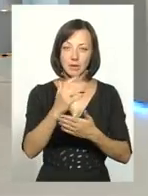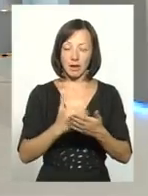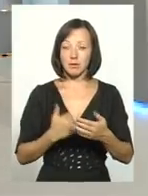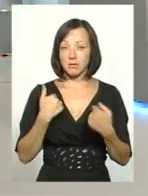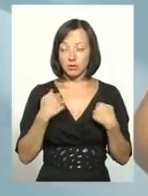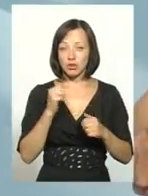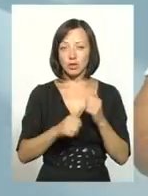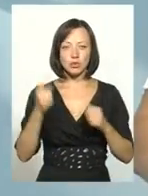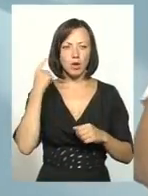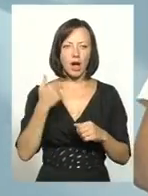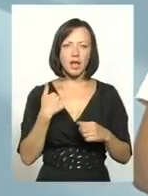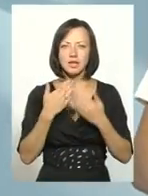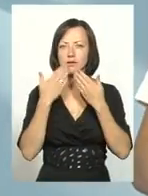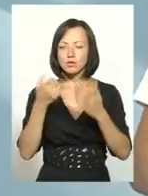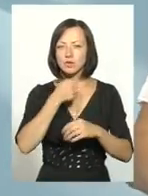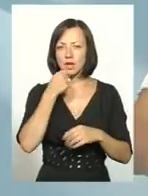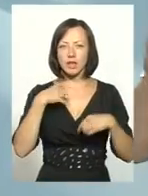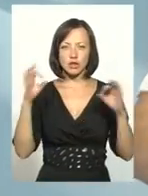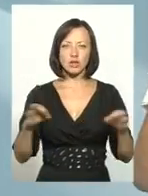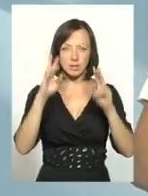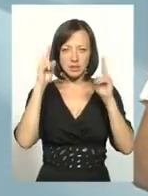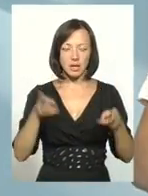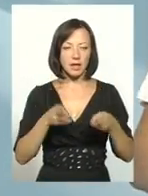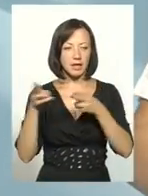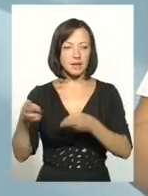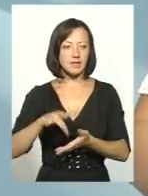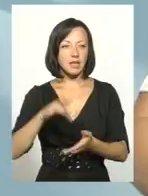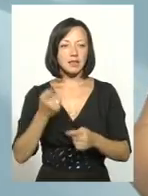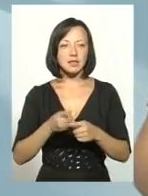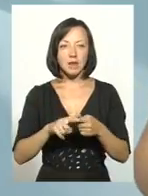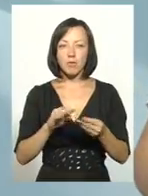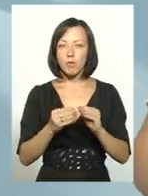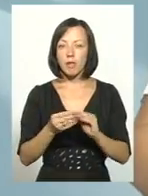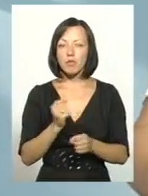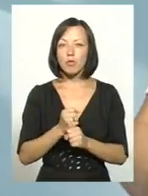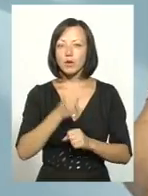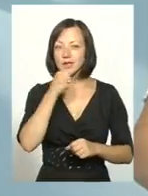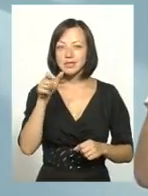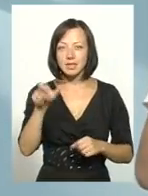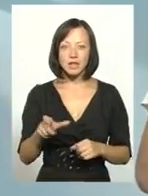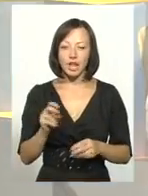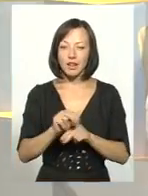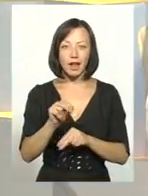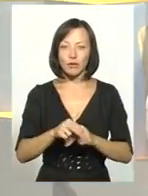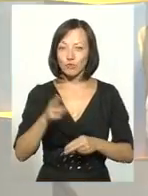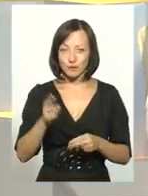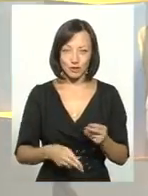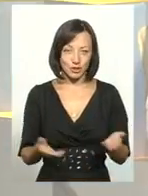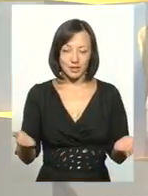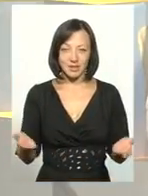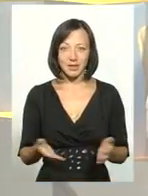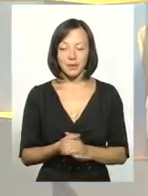доволилось чути, що я звернувся до старостинського, я нічого не знаю, їдь в центр. Але це ж проблема в роботі старости, його ще не довчили. Я